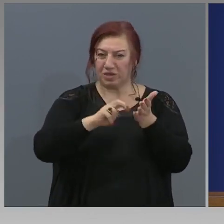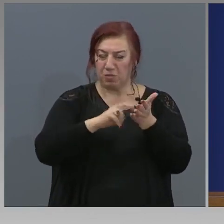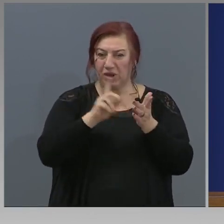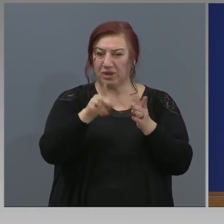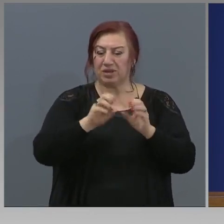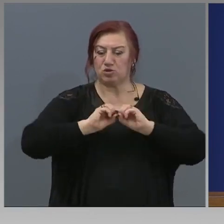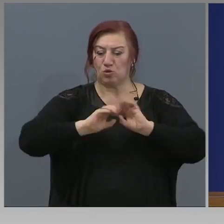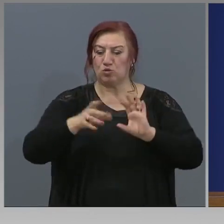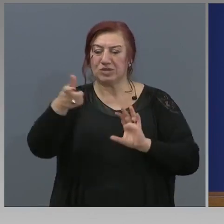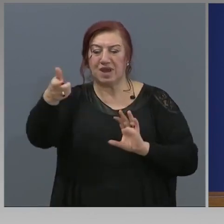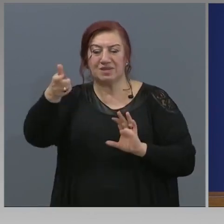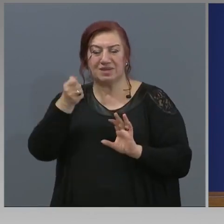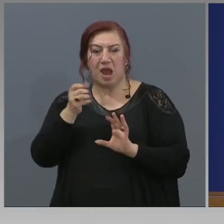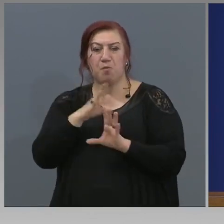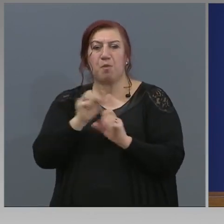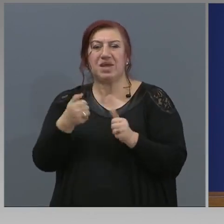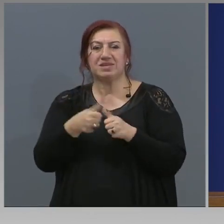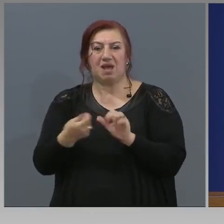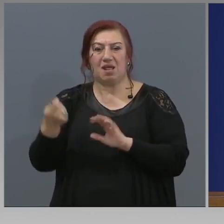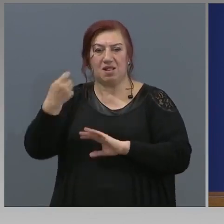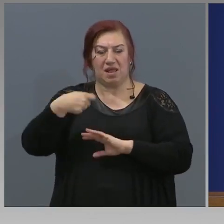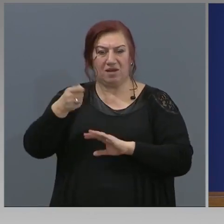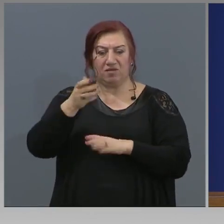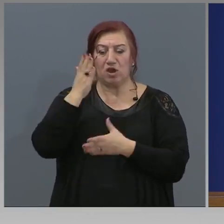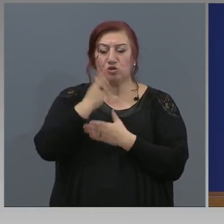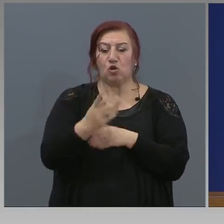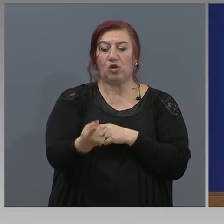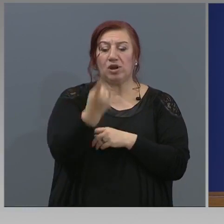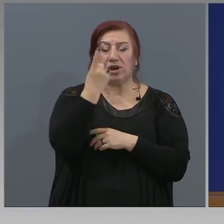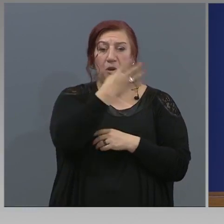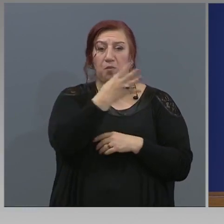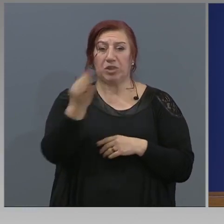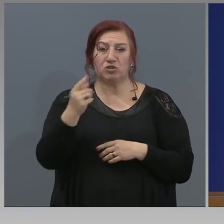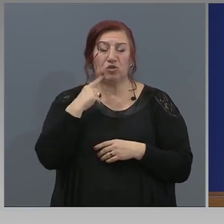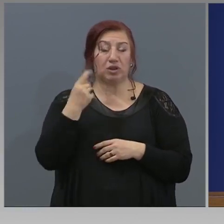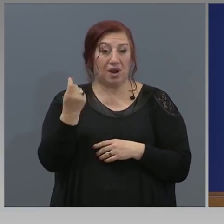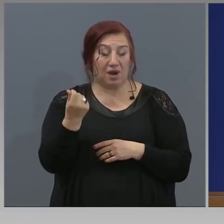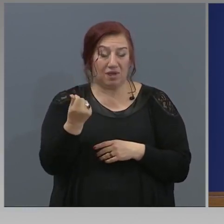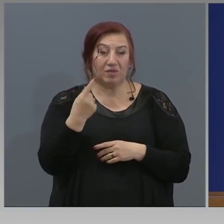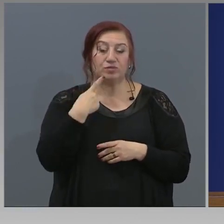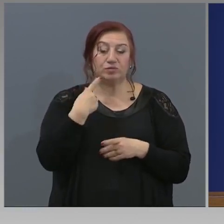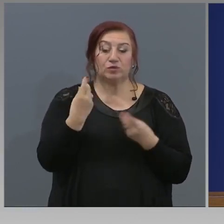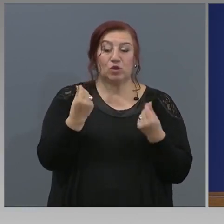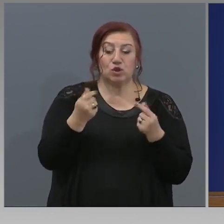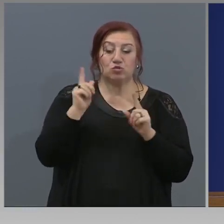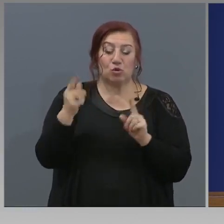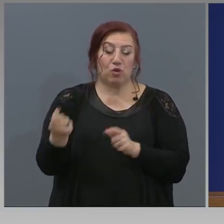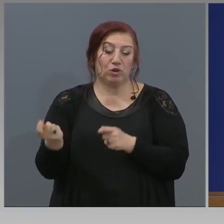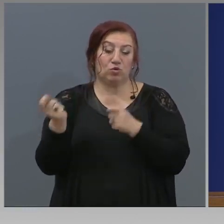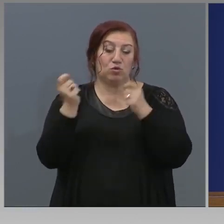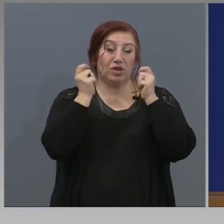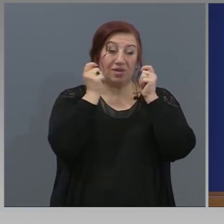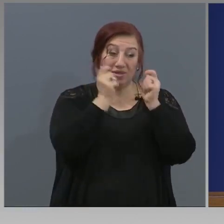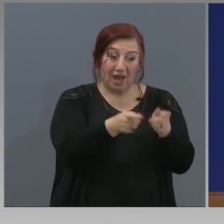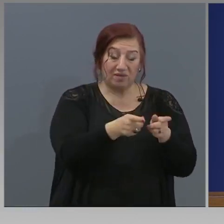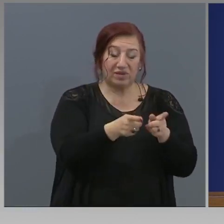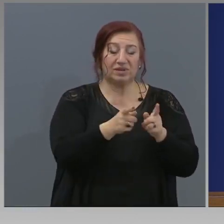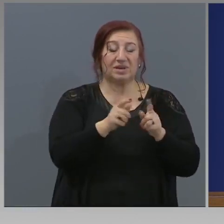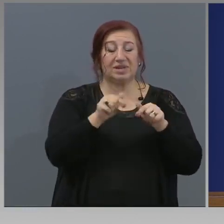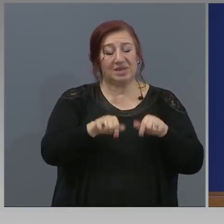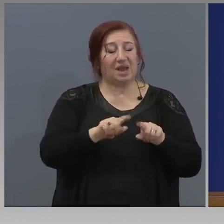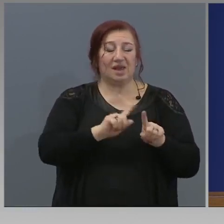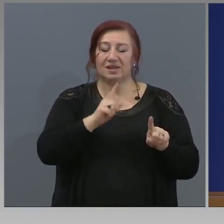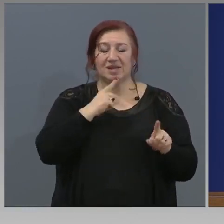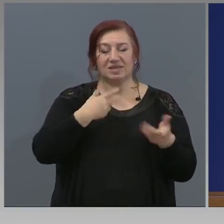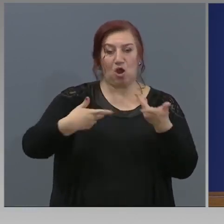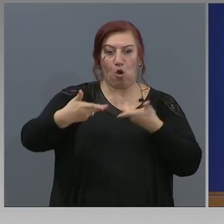отпускат кредити безлихвени до 1500 лева. Сума, която да се дава конкретно, не се обсъжда на този